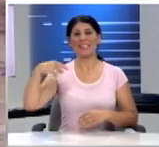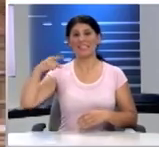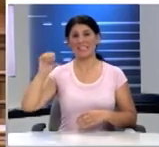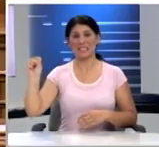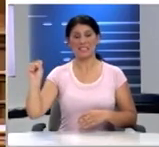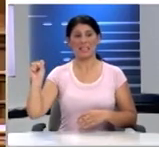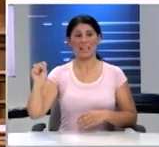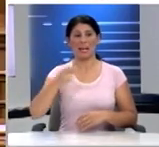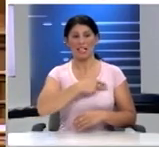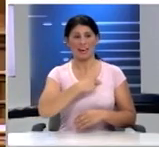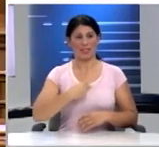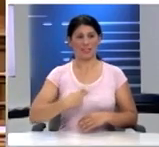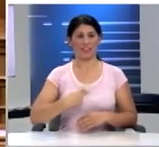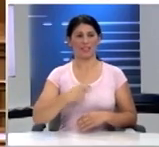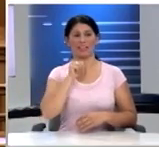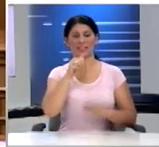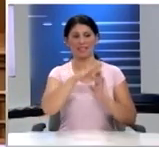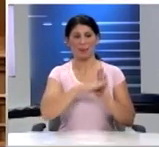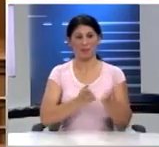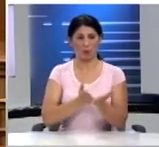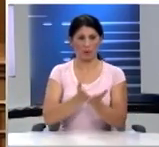συνταγματικού δικαίου